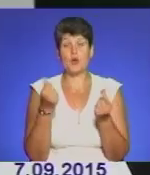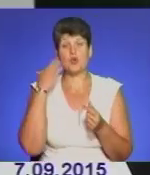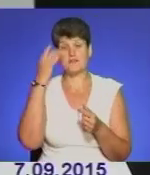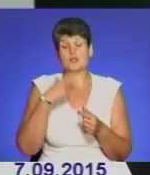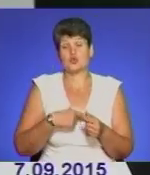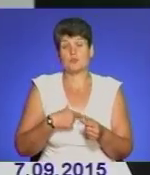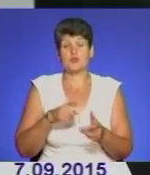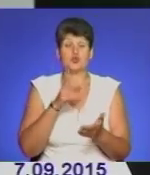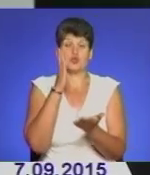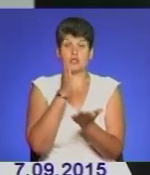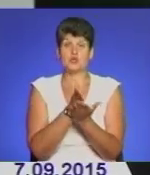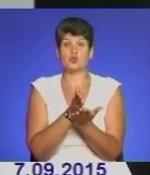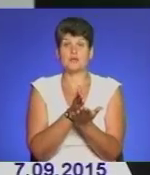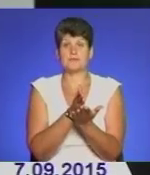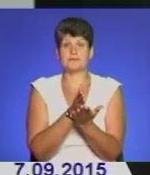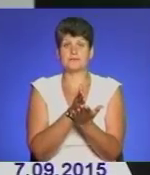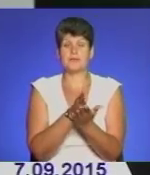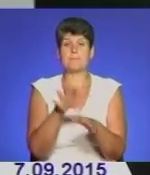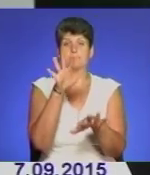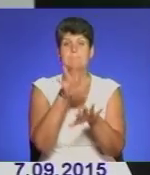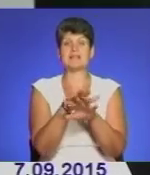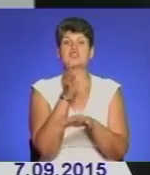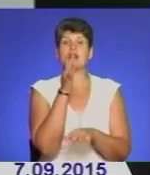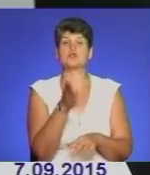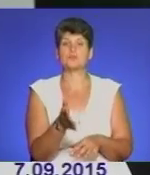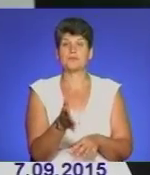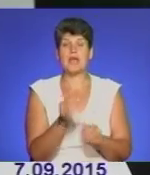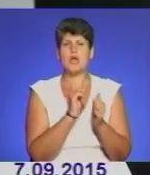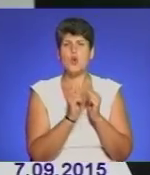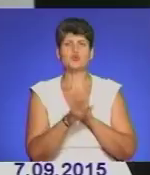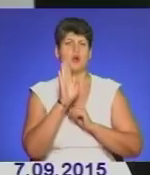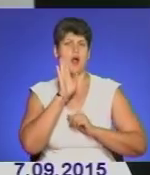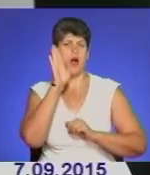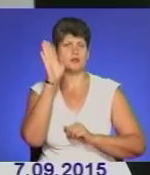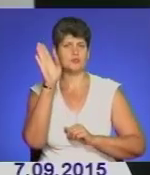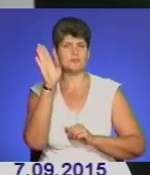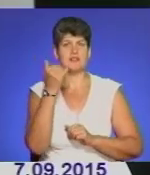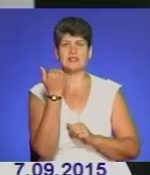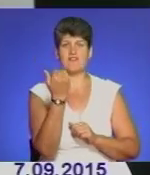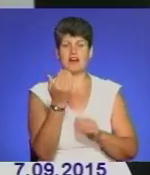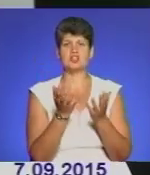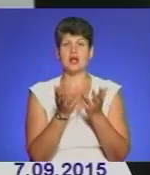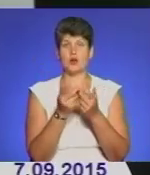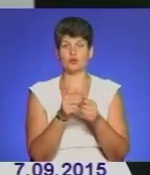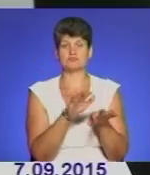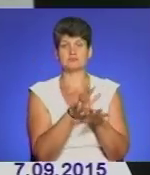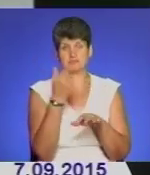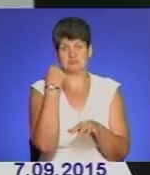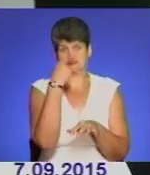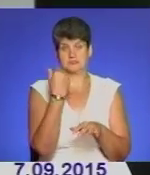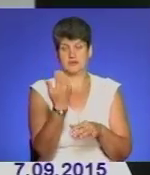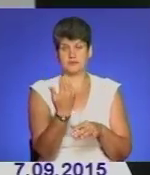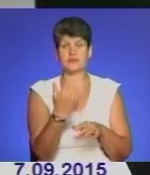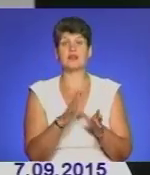існує банк часу. Під кожного ранку на ваш рахунок особистий, персональний,